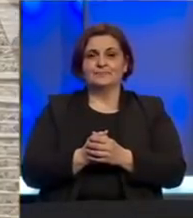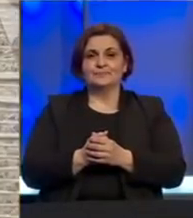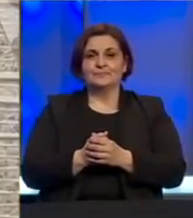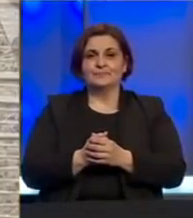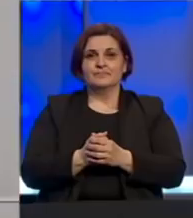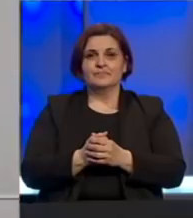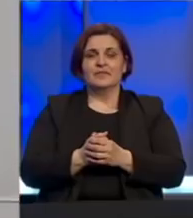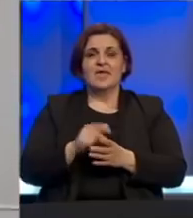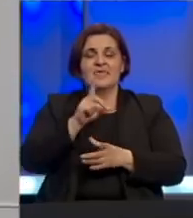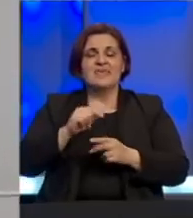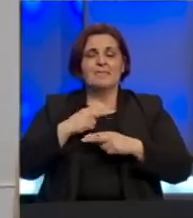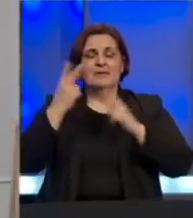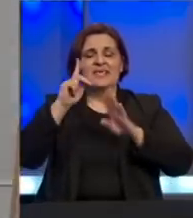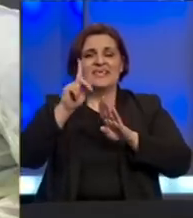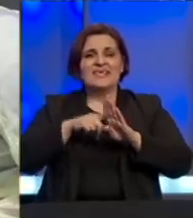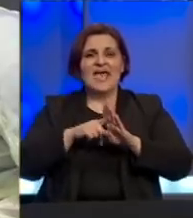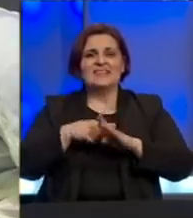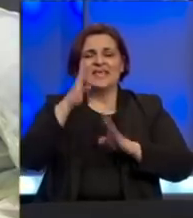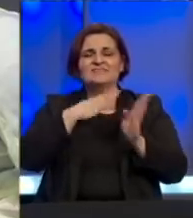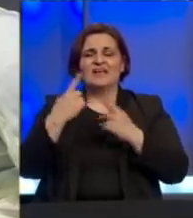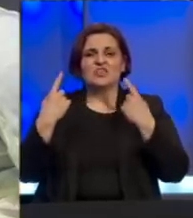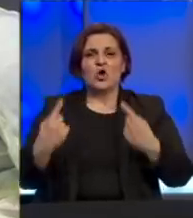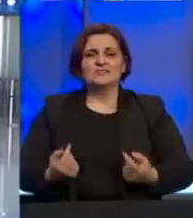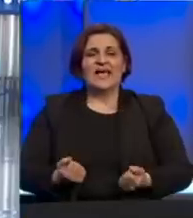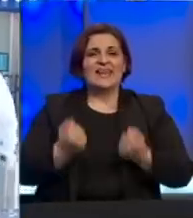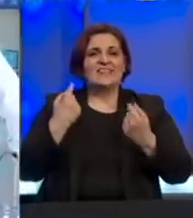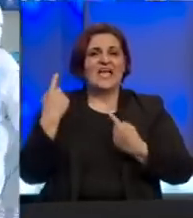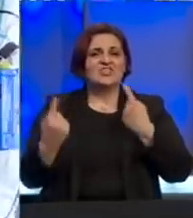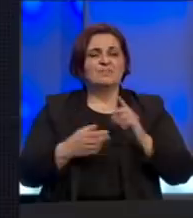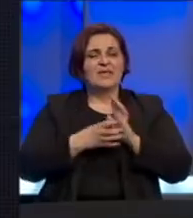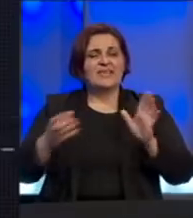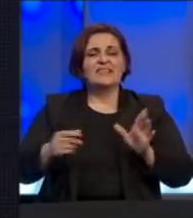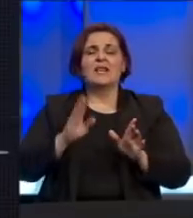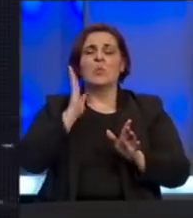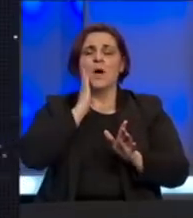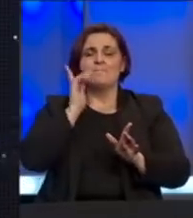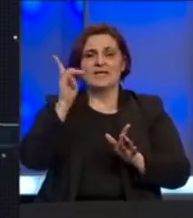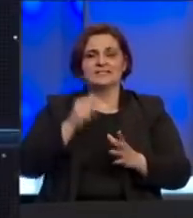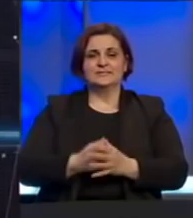Japan proglasio jednomjesečno i zvanredno stanje Najtežna situacija i dalje u SAD-u